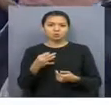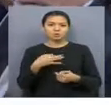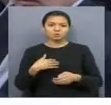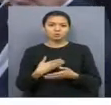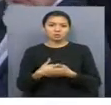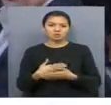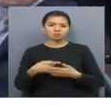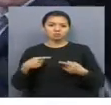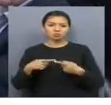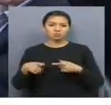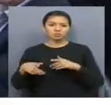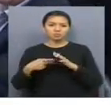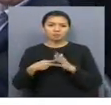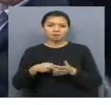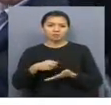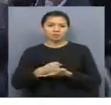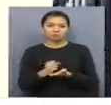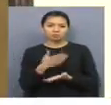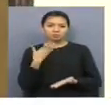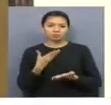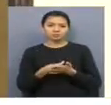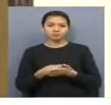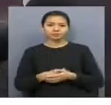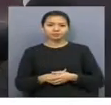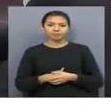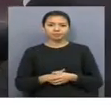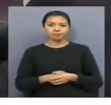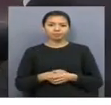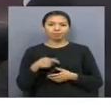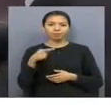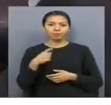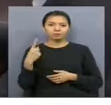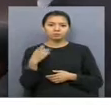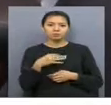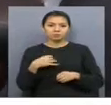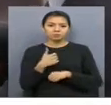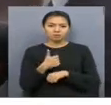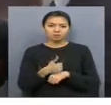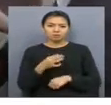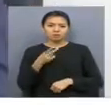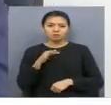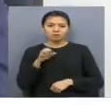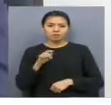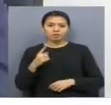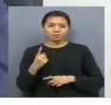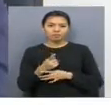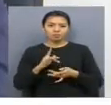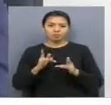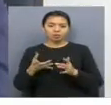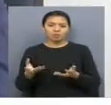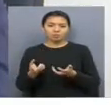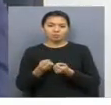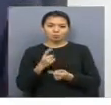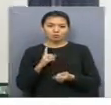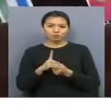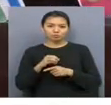нақты әсшаралар жоспарын бекітті. Осы аптада облыс әкімі Елмек Маржықпаев алғаш рет онлайн қабылдау өткізді.